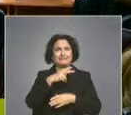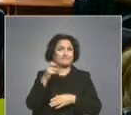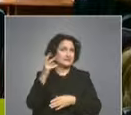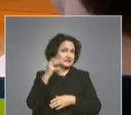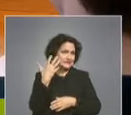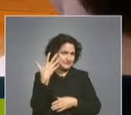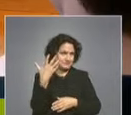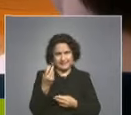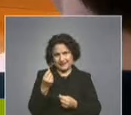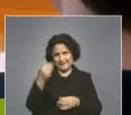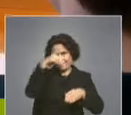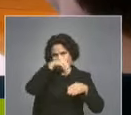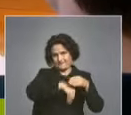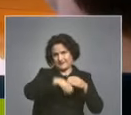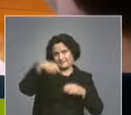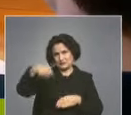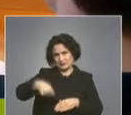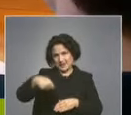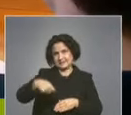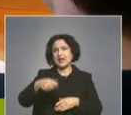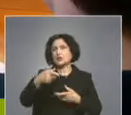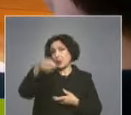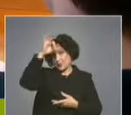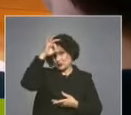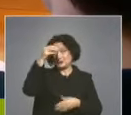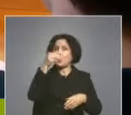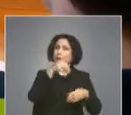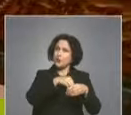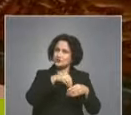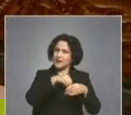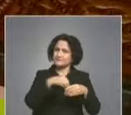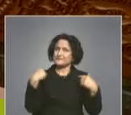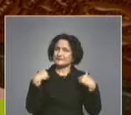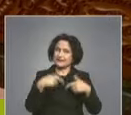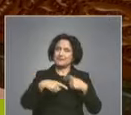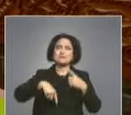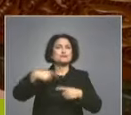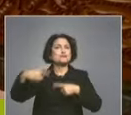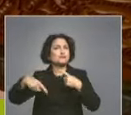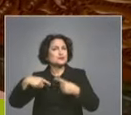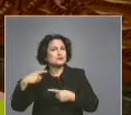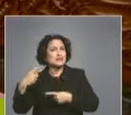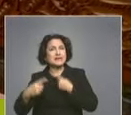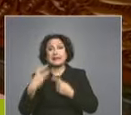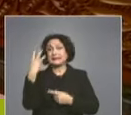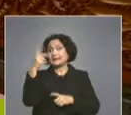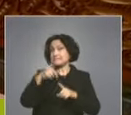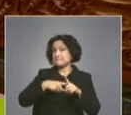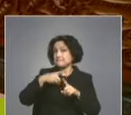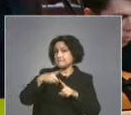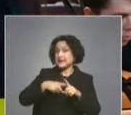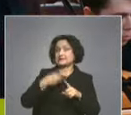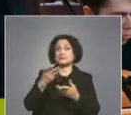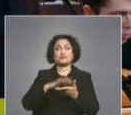лева в нея. В този обаче участниците са ученици от 11 и 12 клас. В продължение на 3 месеца те са се